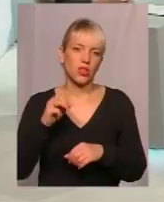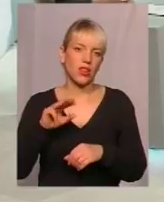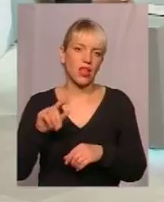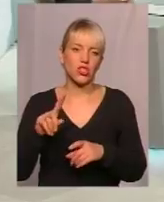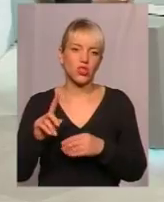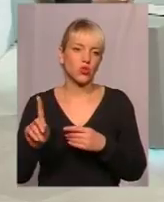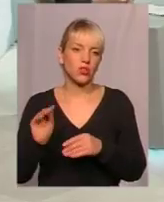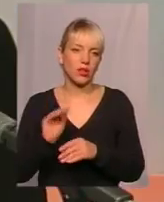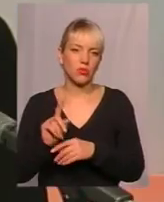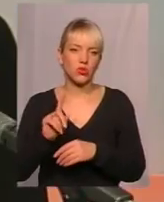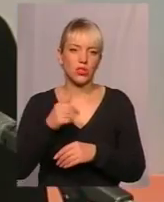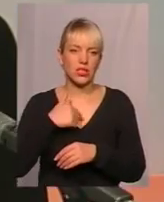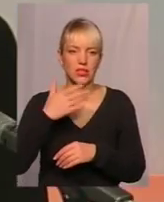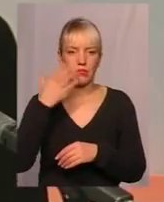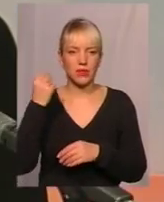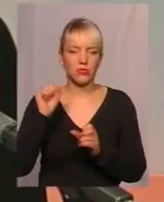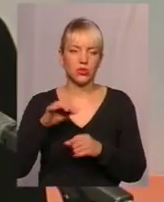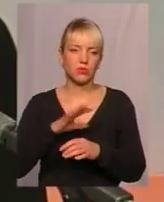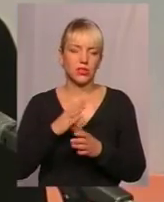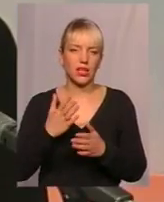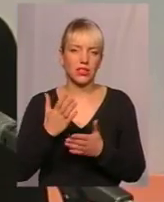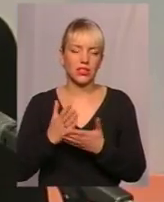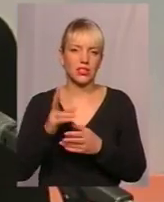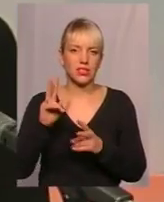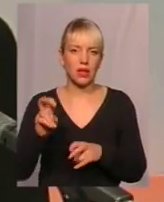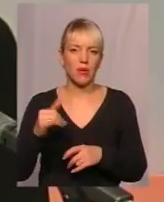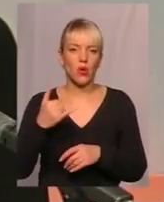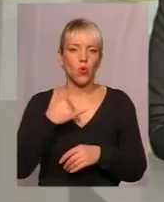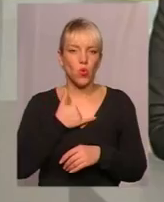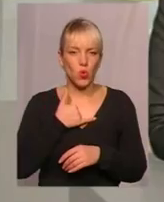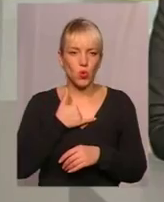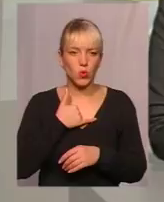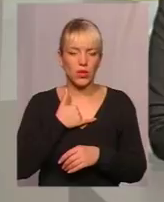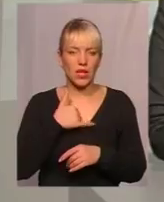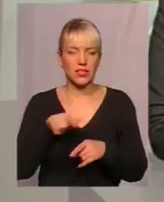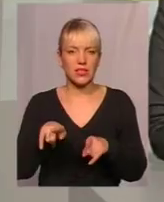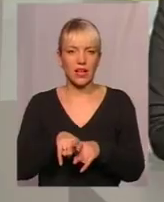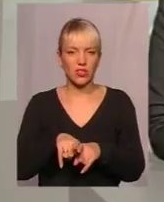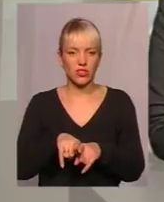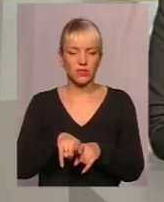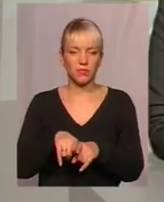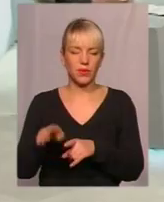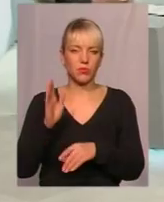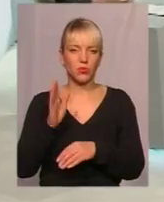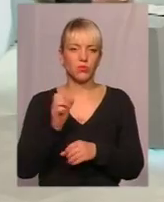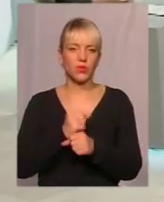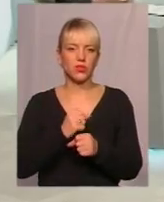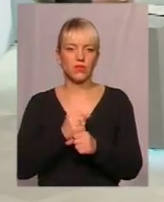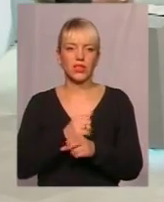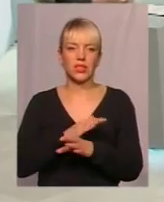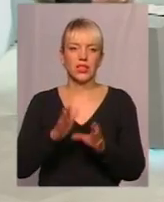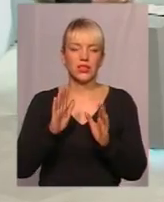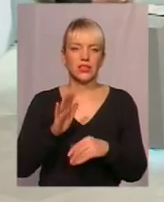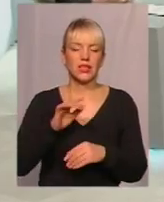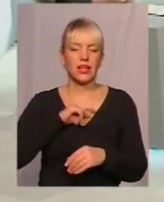какие-то… Я забыла о воркшопах, які є теми і що. Так, у нас також будуть працювати не тільки